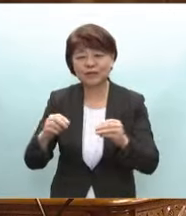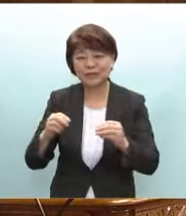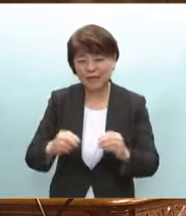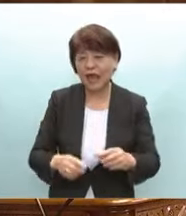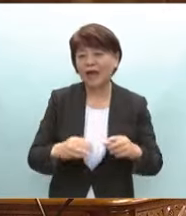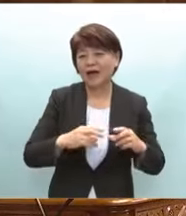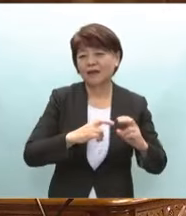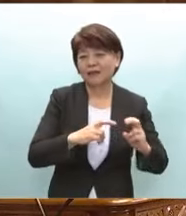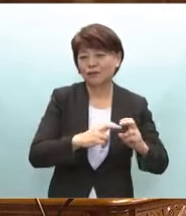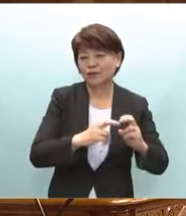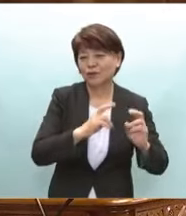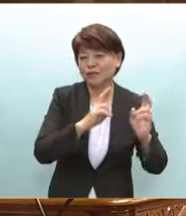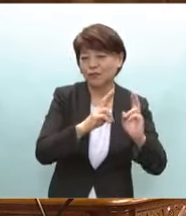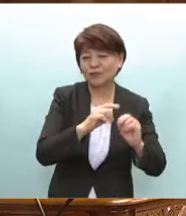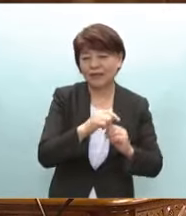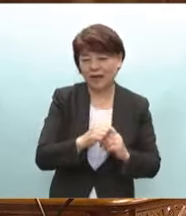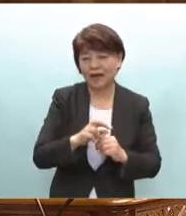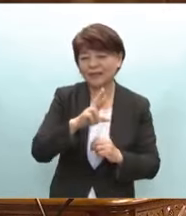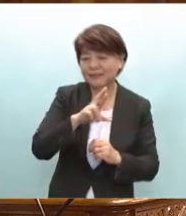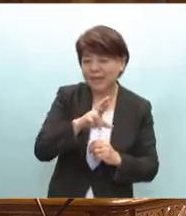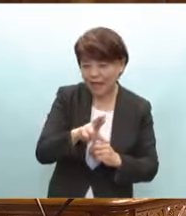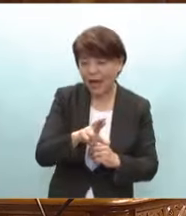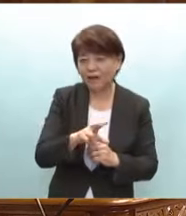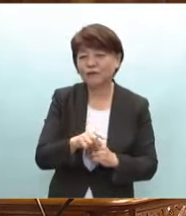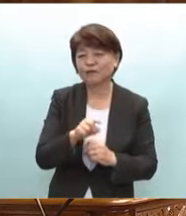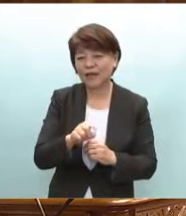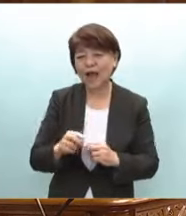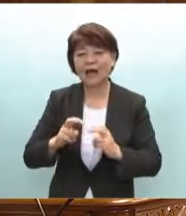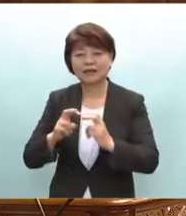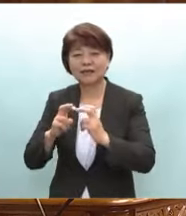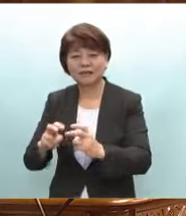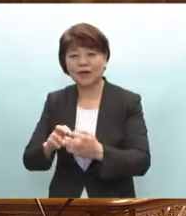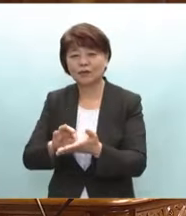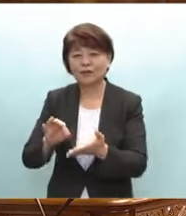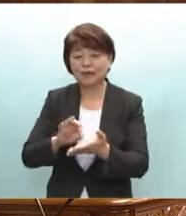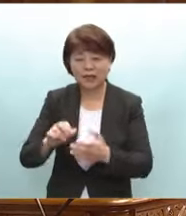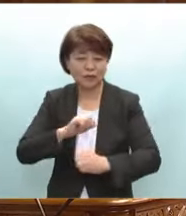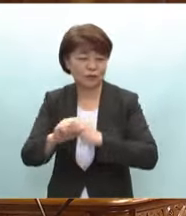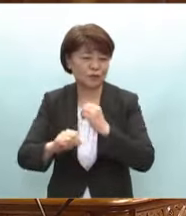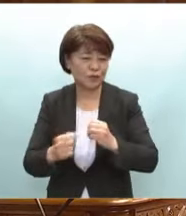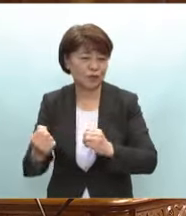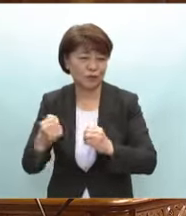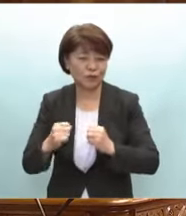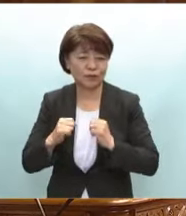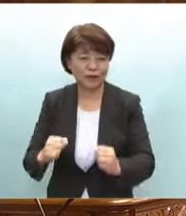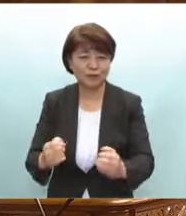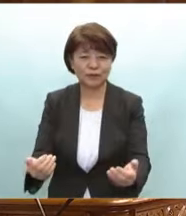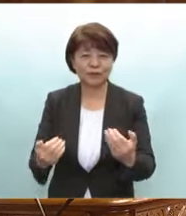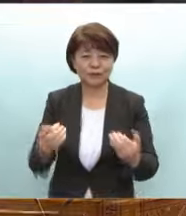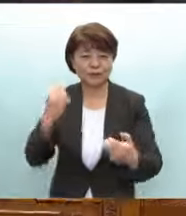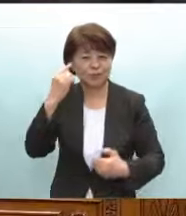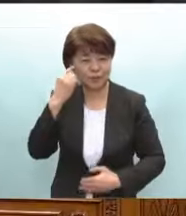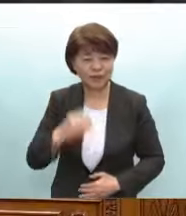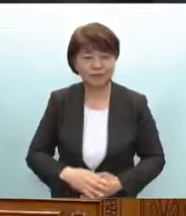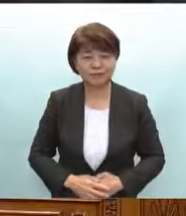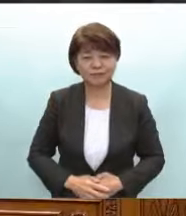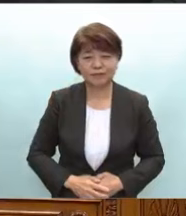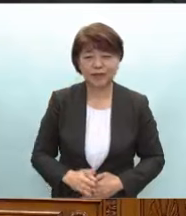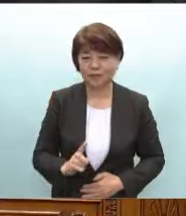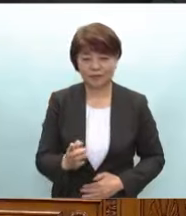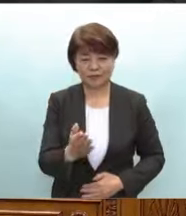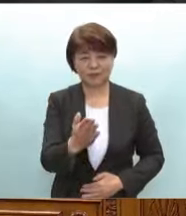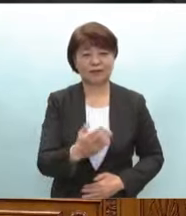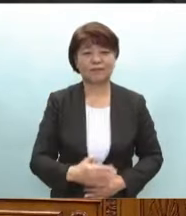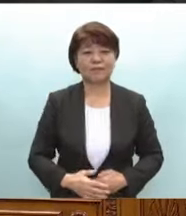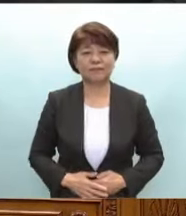業者においてはJR七尾線や野党鉄道を活用した取り組みを強力に行うことは不可欠と考えますが総理の考